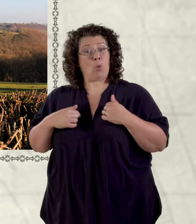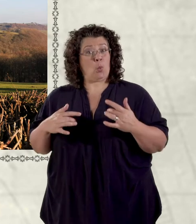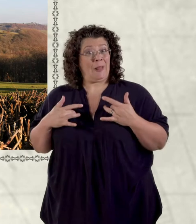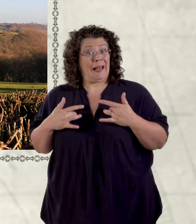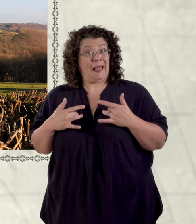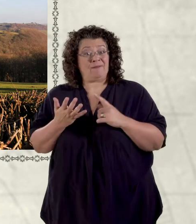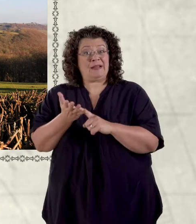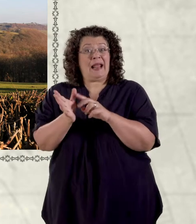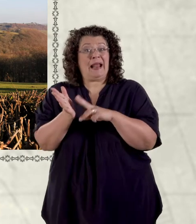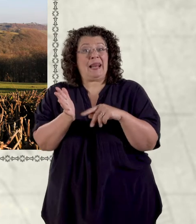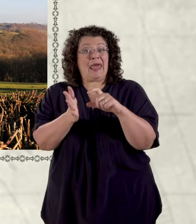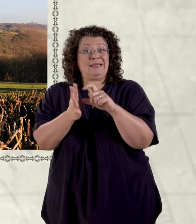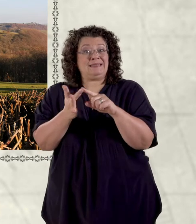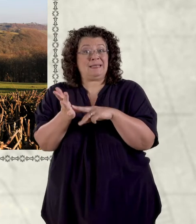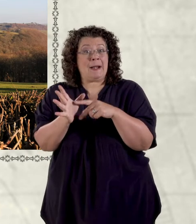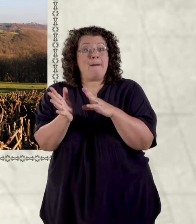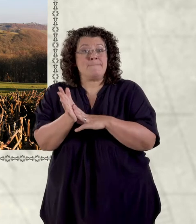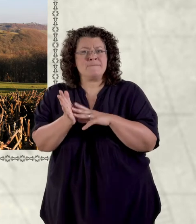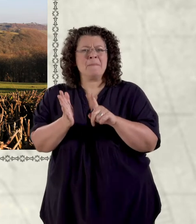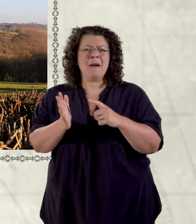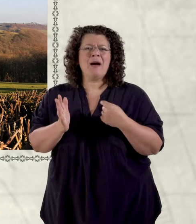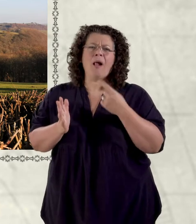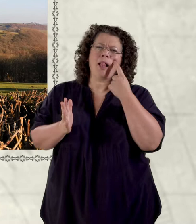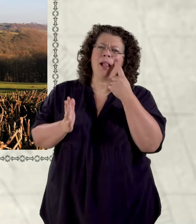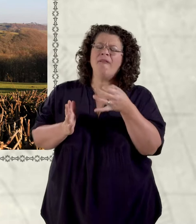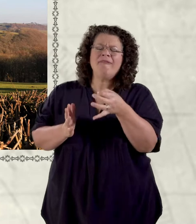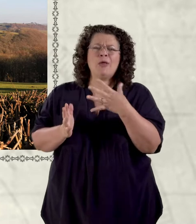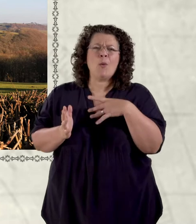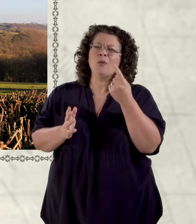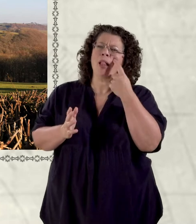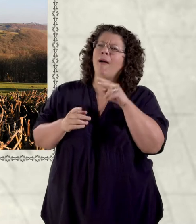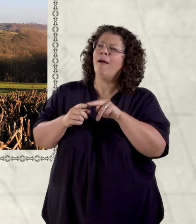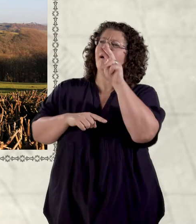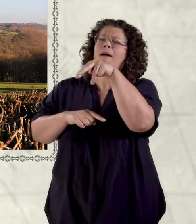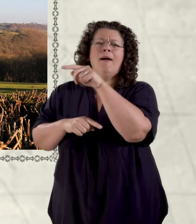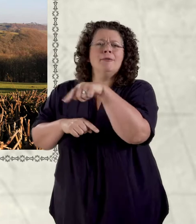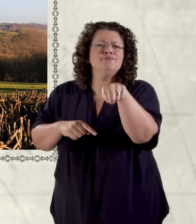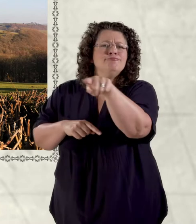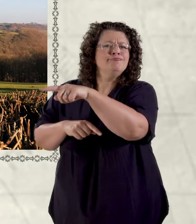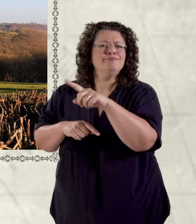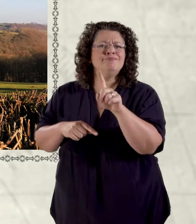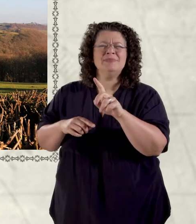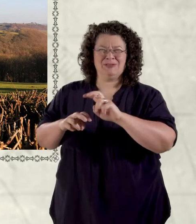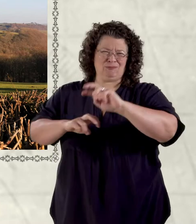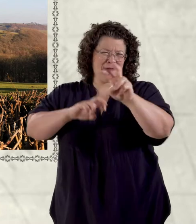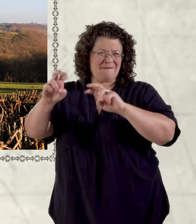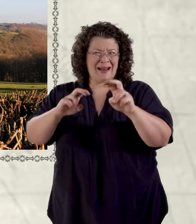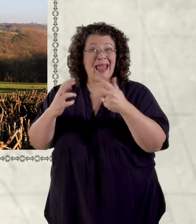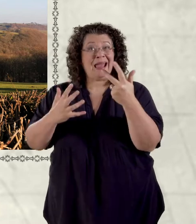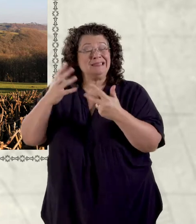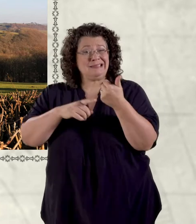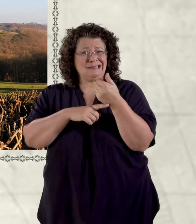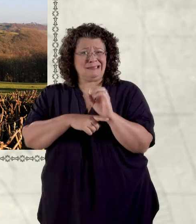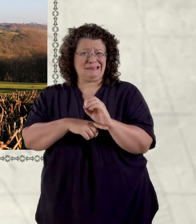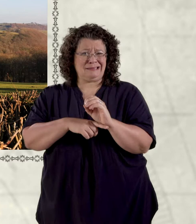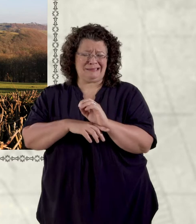ywyddis iawn i weld ti draw i'r pentrau. Ond oedd teithio'n y 1860au ddim yn hawdd. Cerdded,